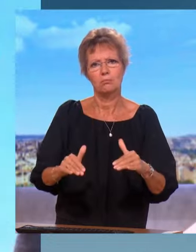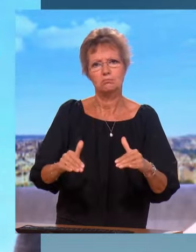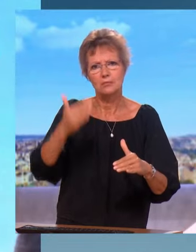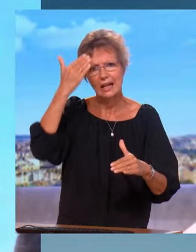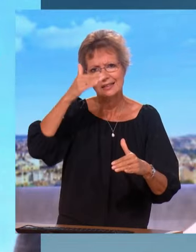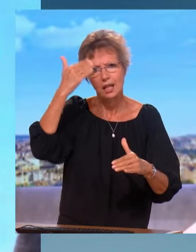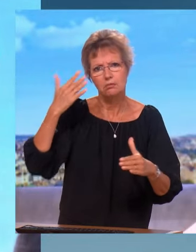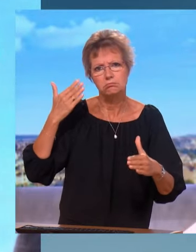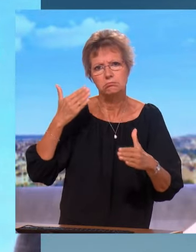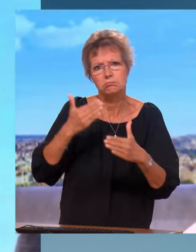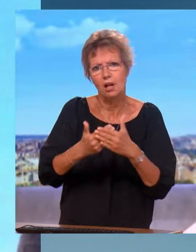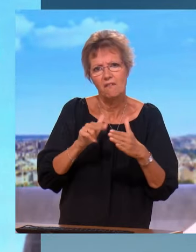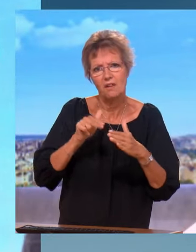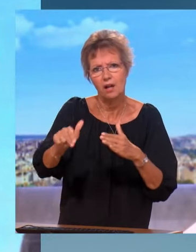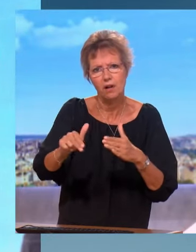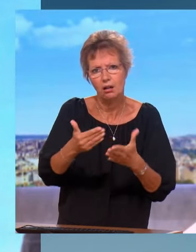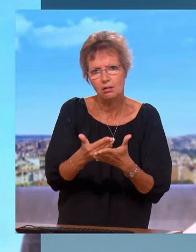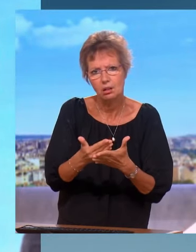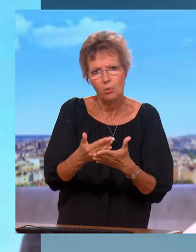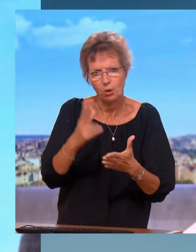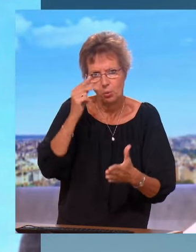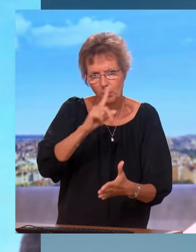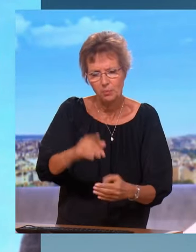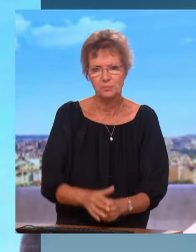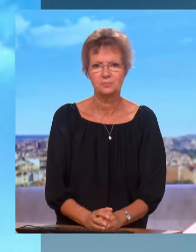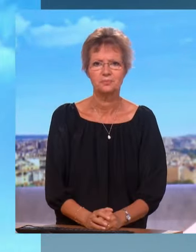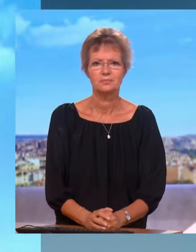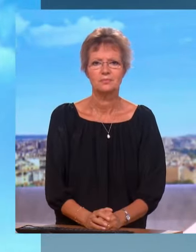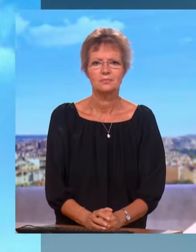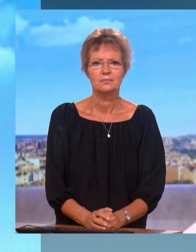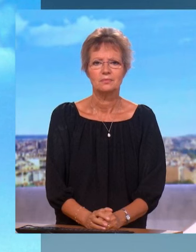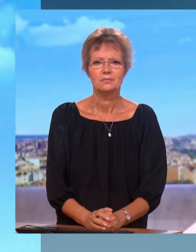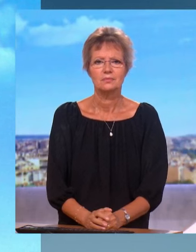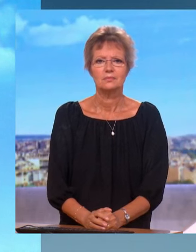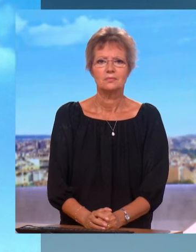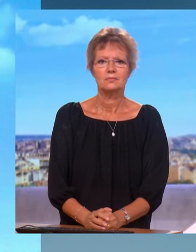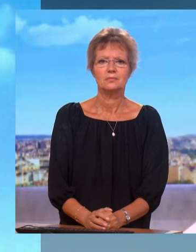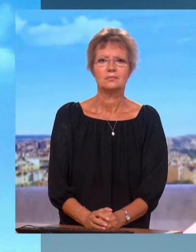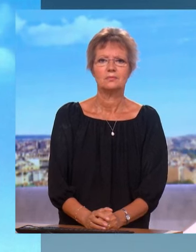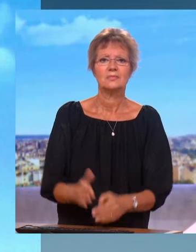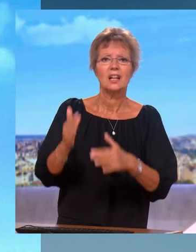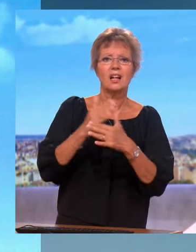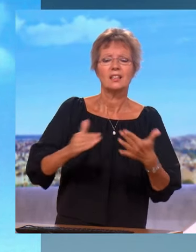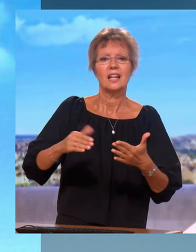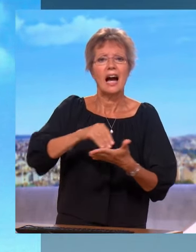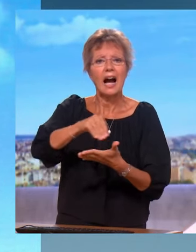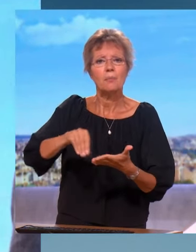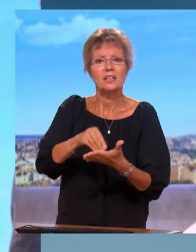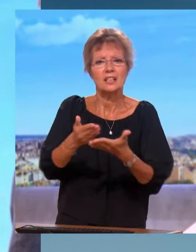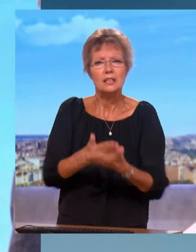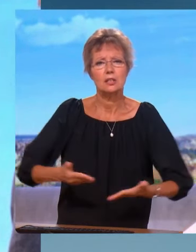on n pas vu les choses venir, ça je ne me l'explique pas. Et au Karabakh, est-ce qu'il faut intervenir ? On sait que les Arméniens ont une situation